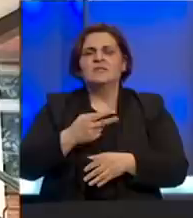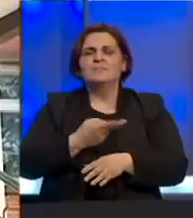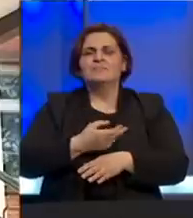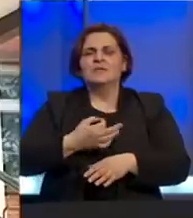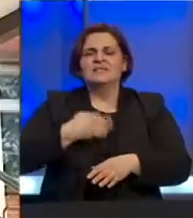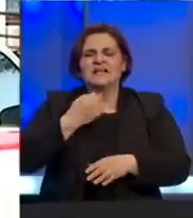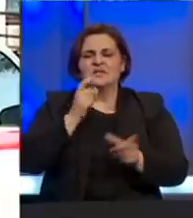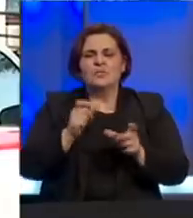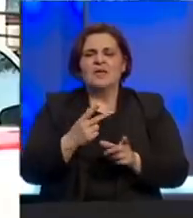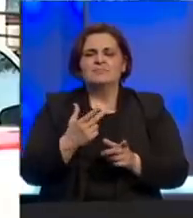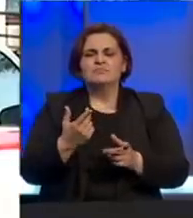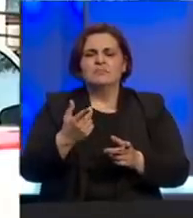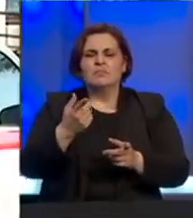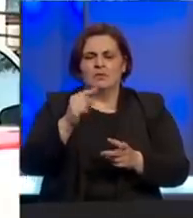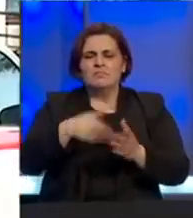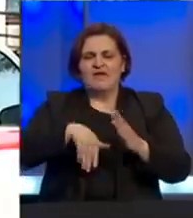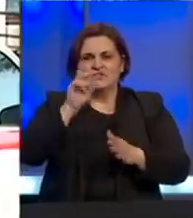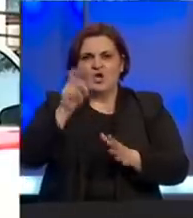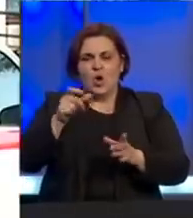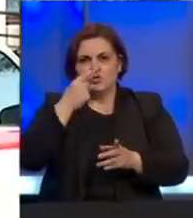1321 osoba.